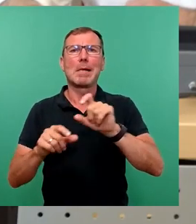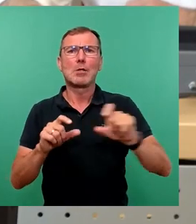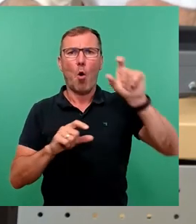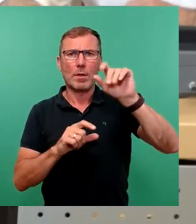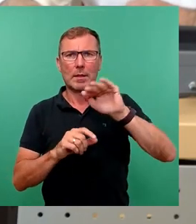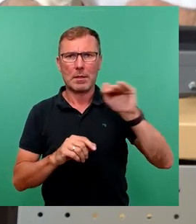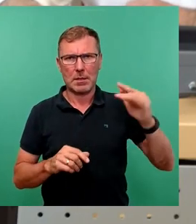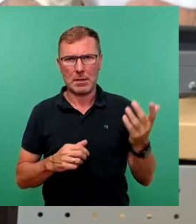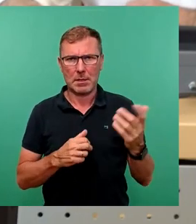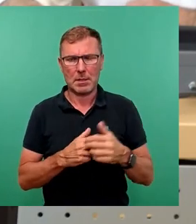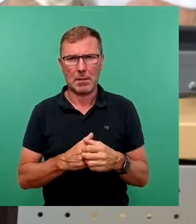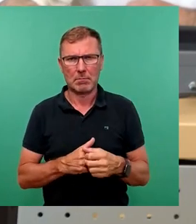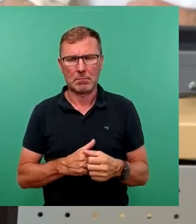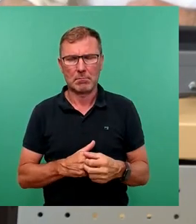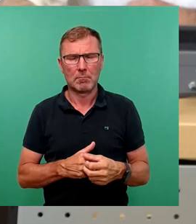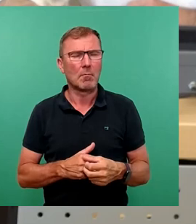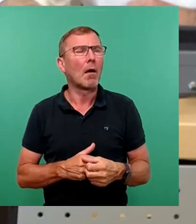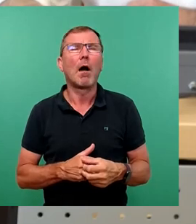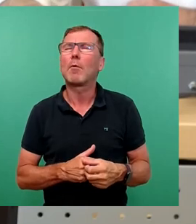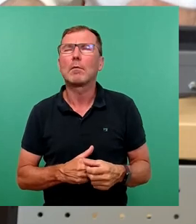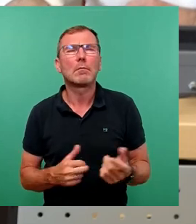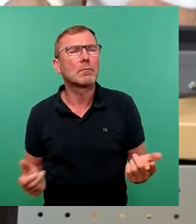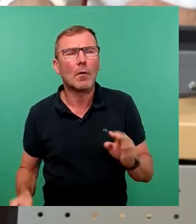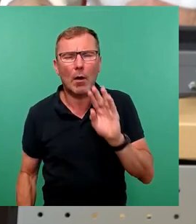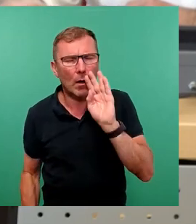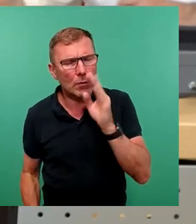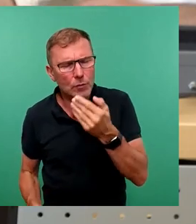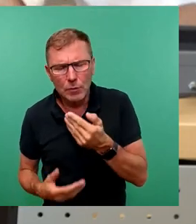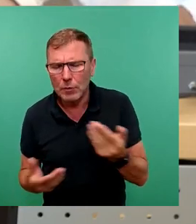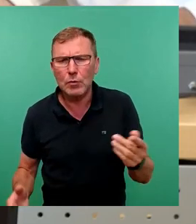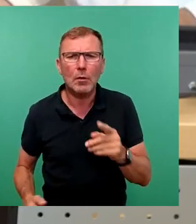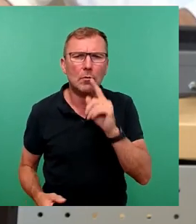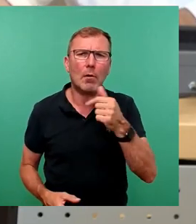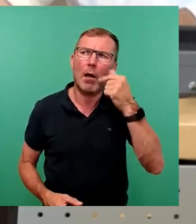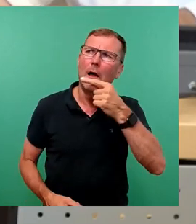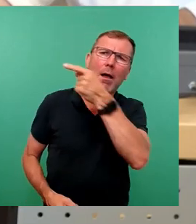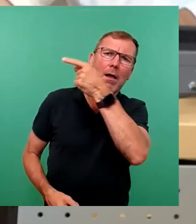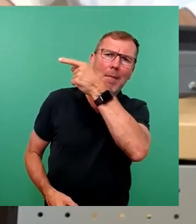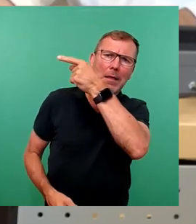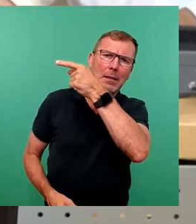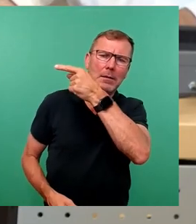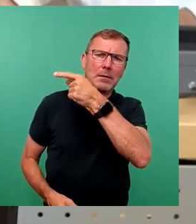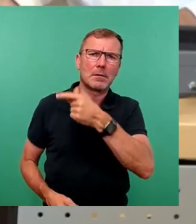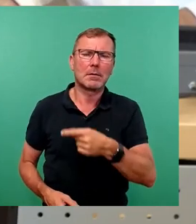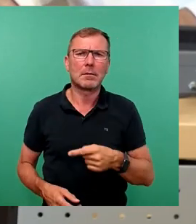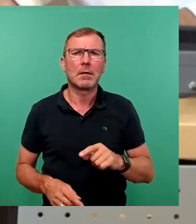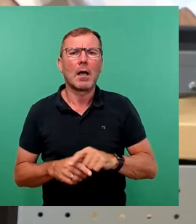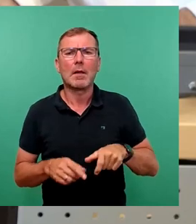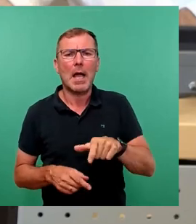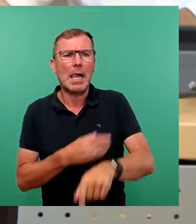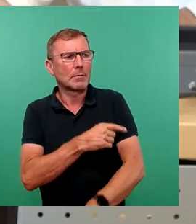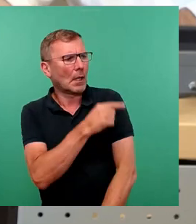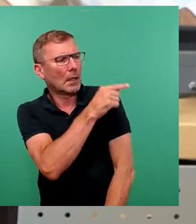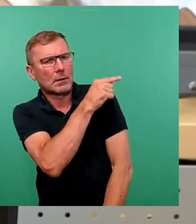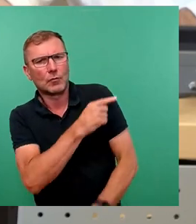Allerdings ist es dabei auch wenig hilfreich, nur nach Berlin oder auf die andere Elbseite zu schauen. Wir müssen hier